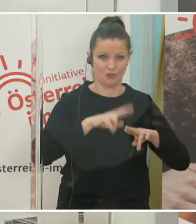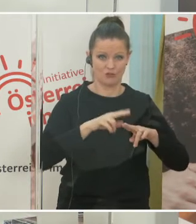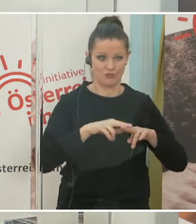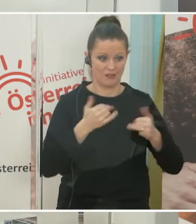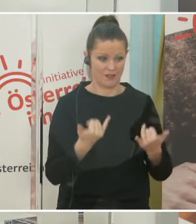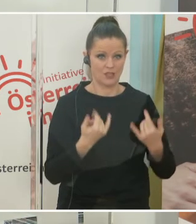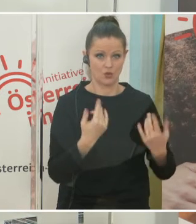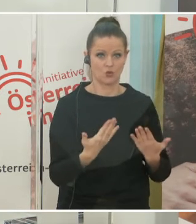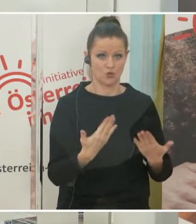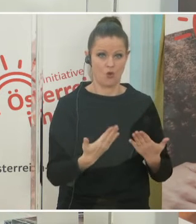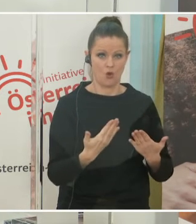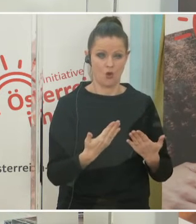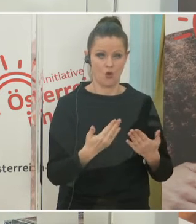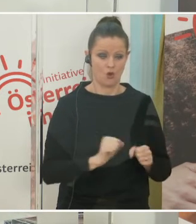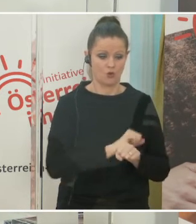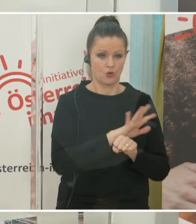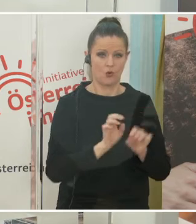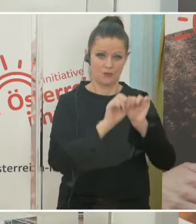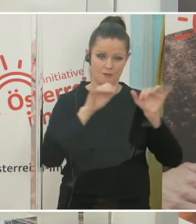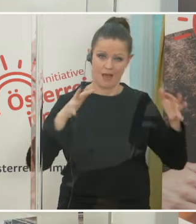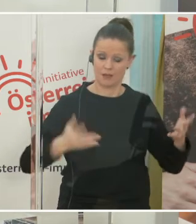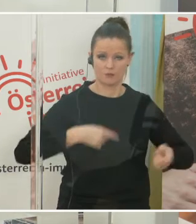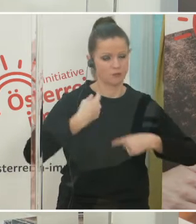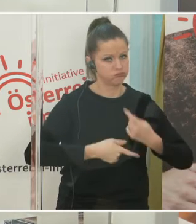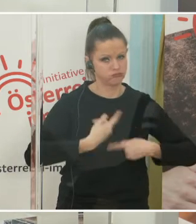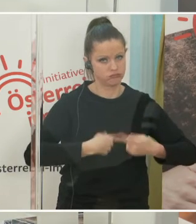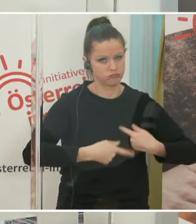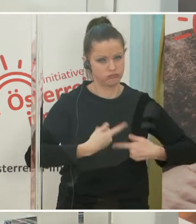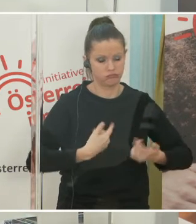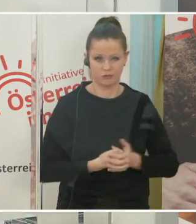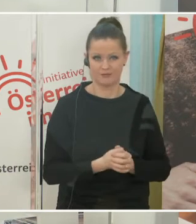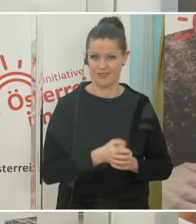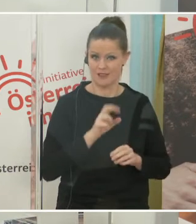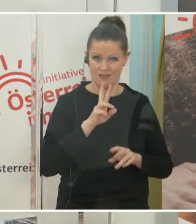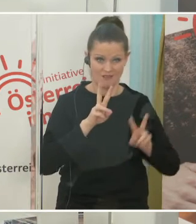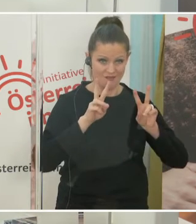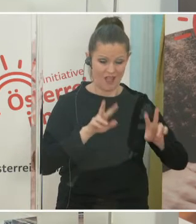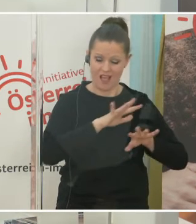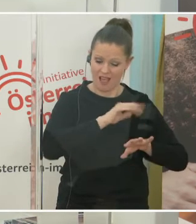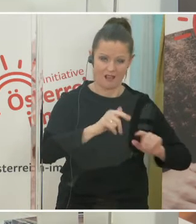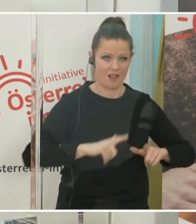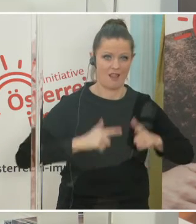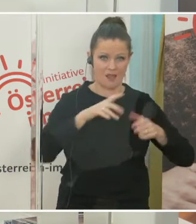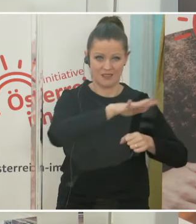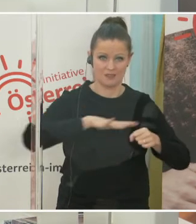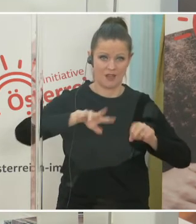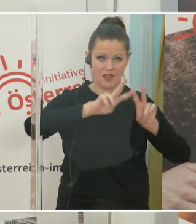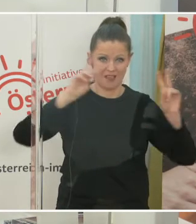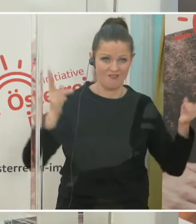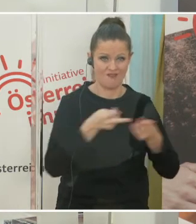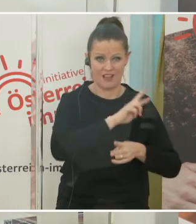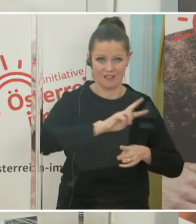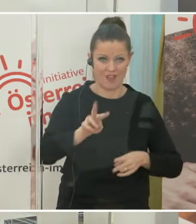diese Corona-Pandemie in vollem Gange und betrifft de facto alle Lebensbereiche weltweit.